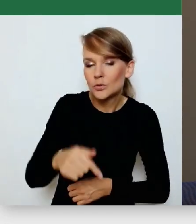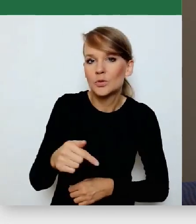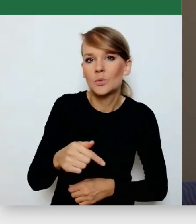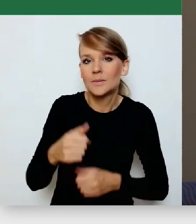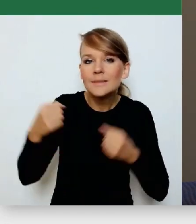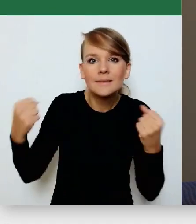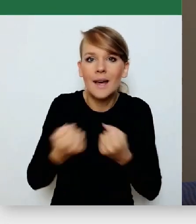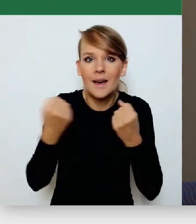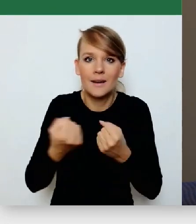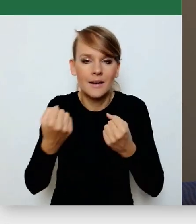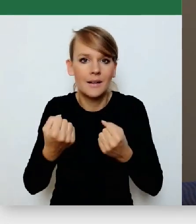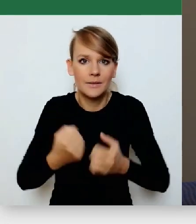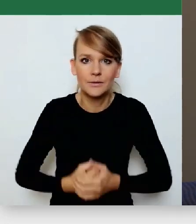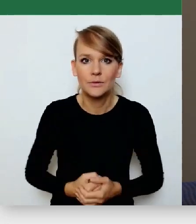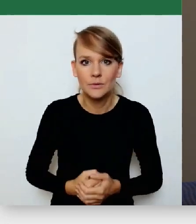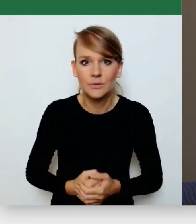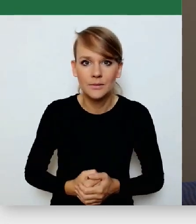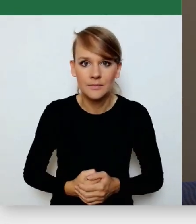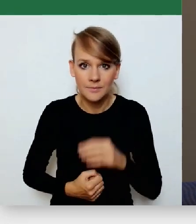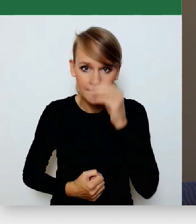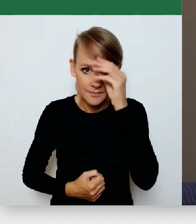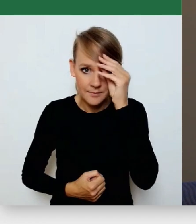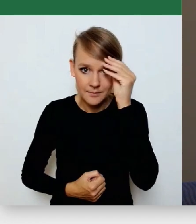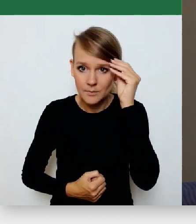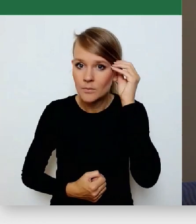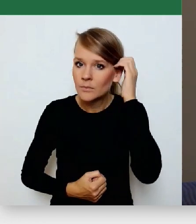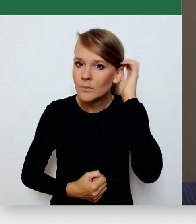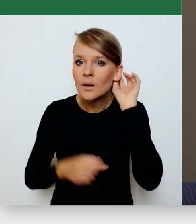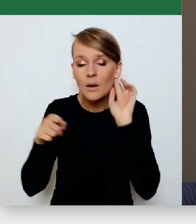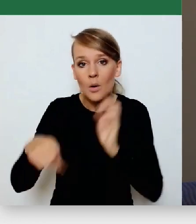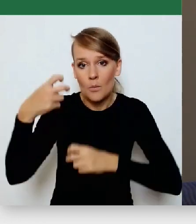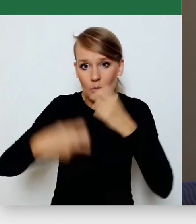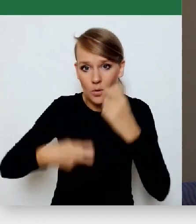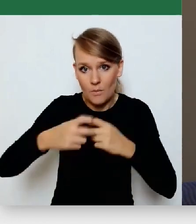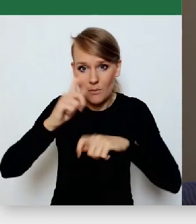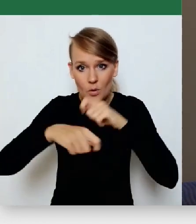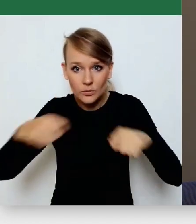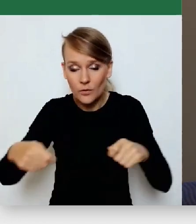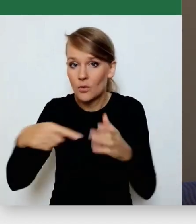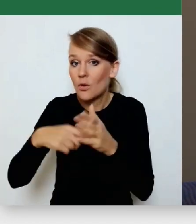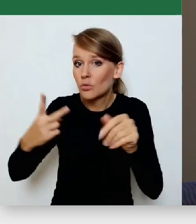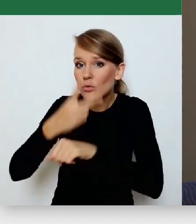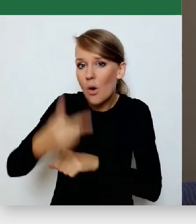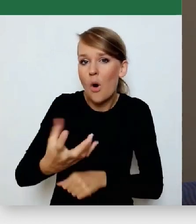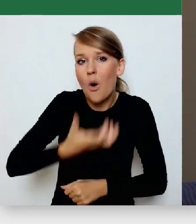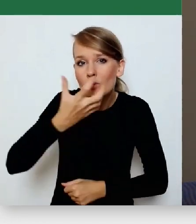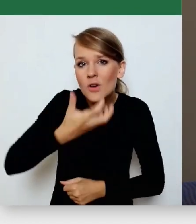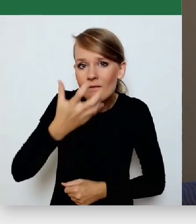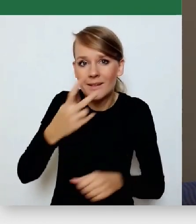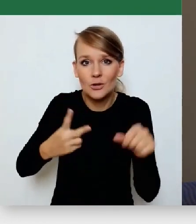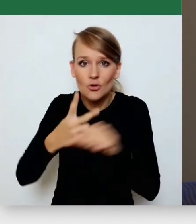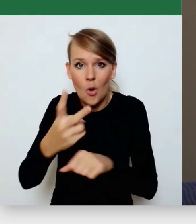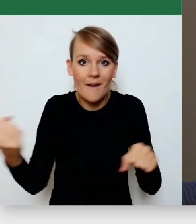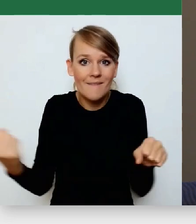maksymalnie rozwiązywać ten problem dostępności do ogrzewania, dostępności do węgla,